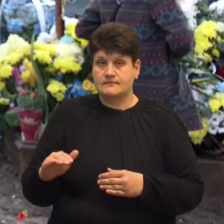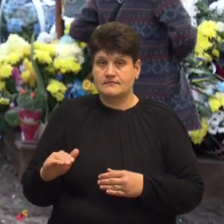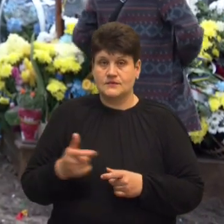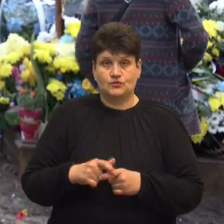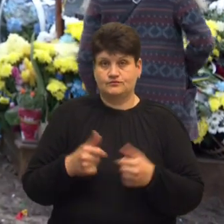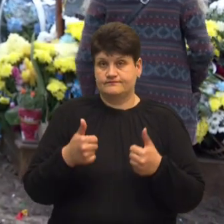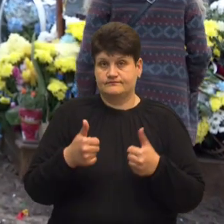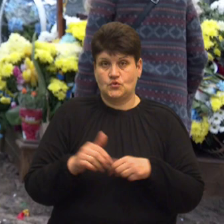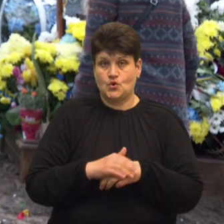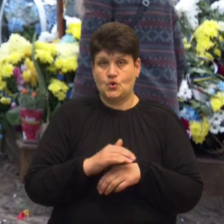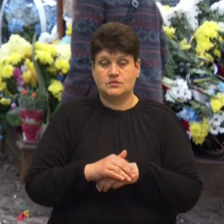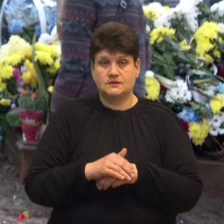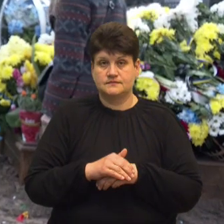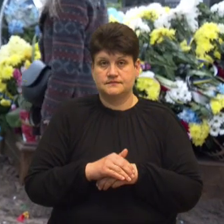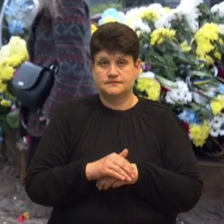гарних, добрих.